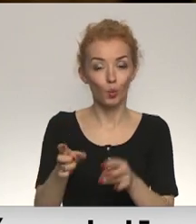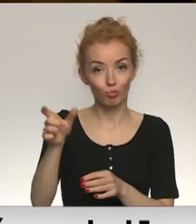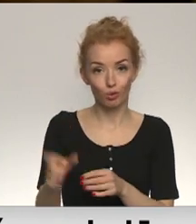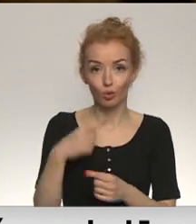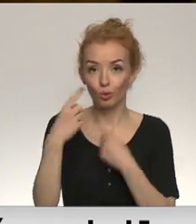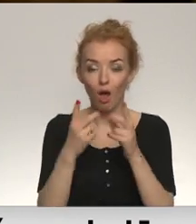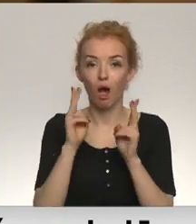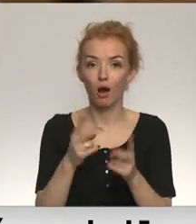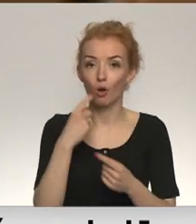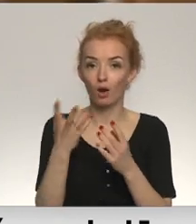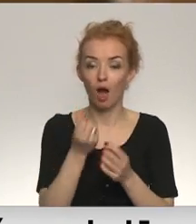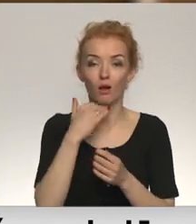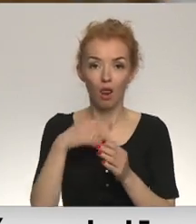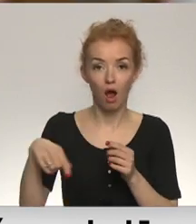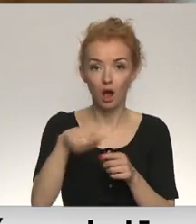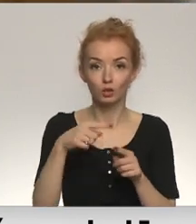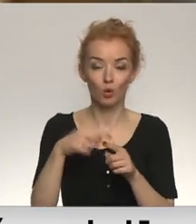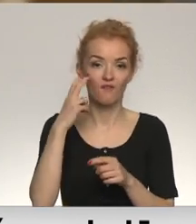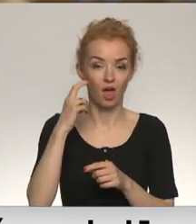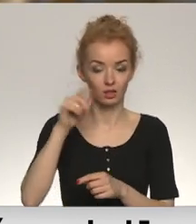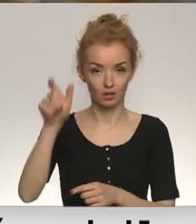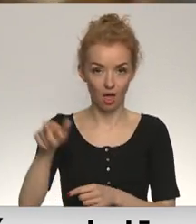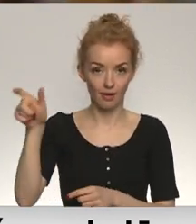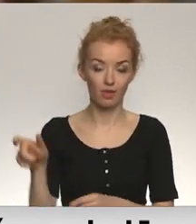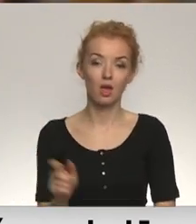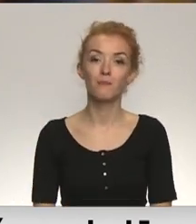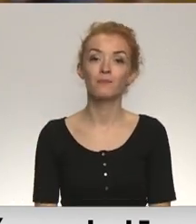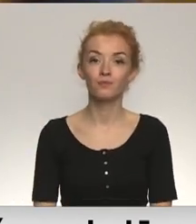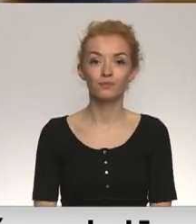klasi un iesaistīto vecākiem. Vita Amstrate, Latvijas televīzija.